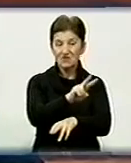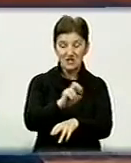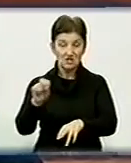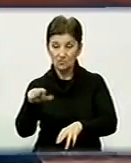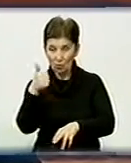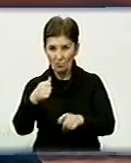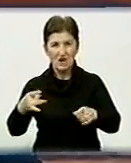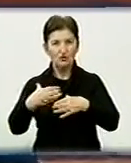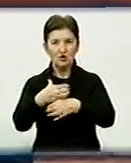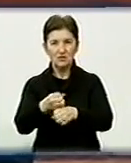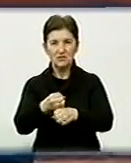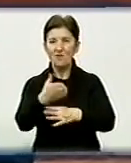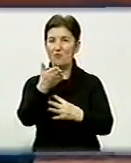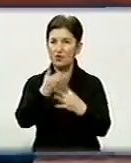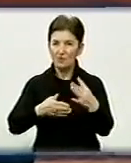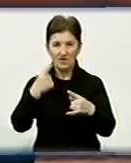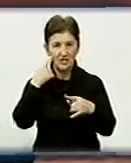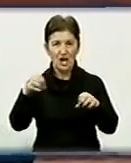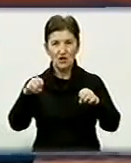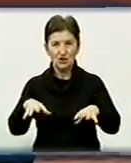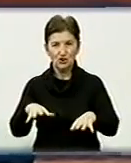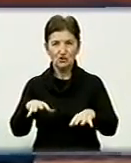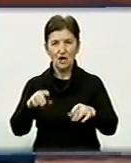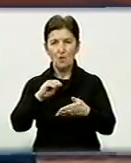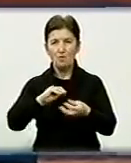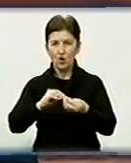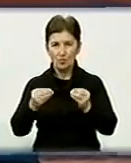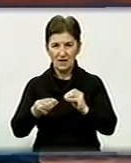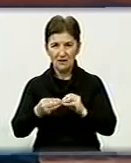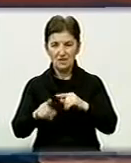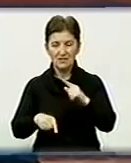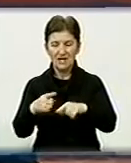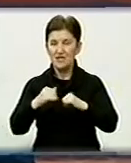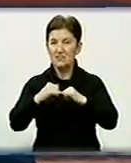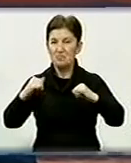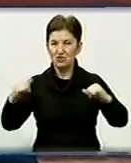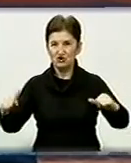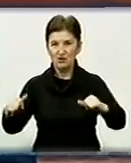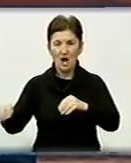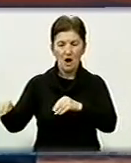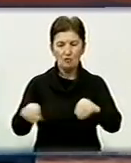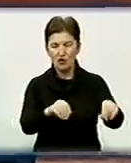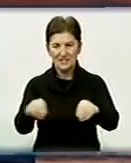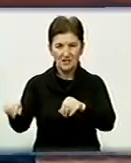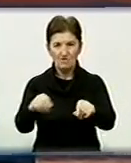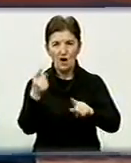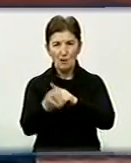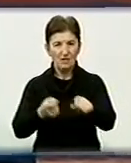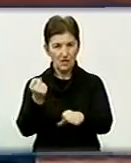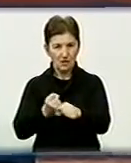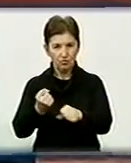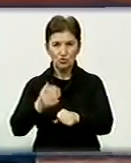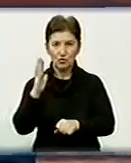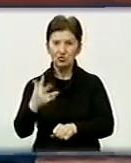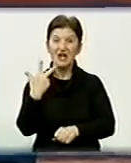скоротилося в половину. Вирішити проблему підприємці та посадовці планують за рахунок збільшення посівів. Переробкою займатиметься три заводи,